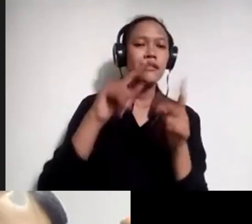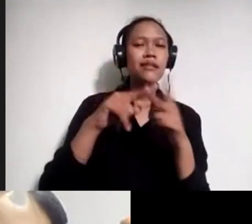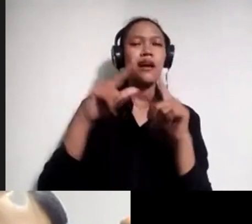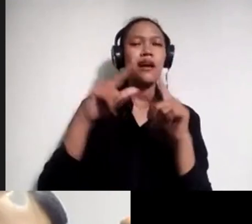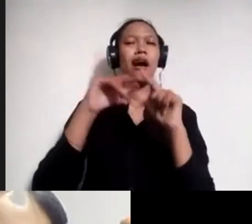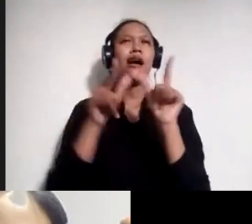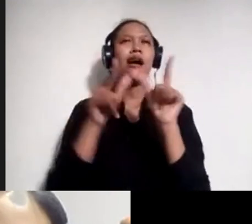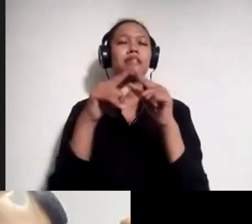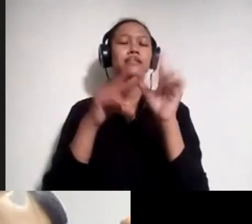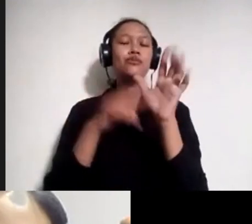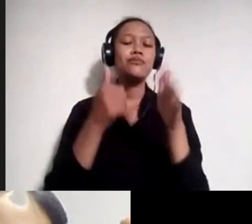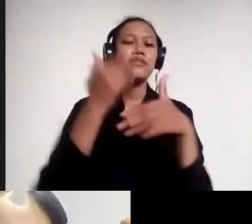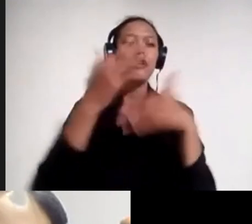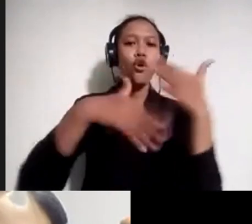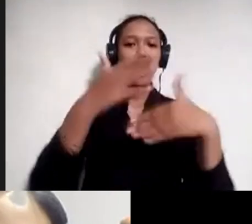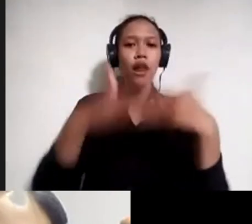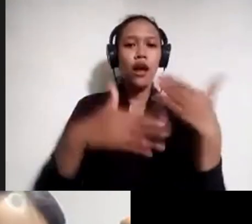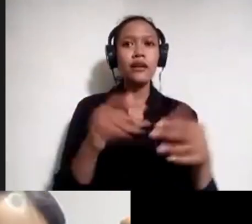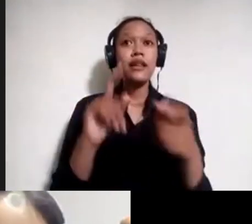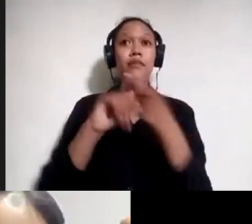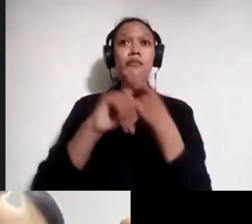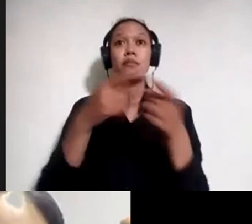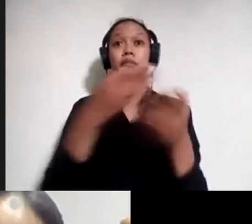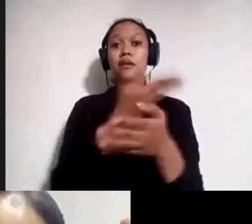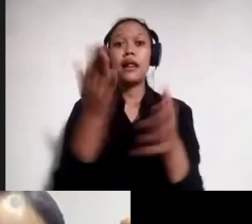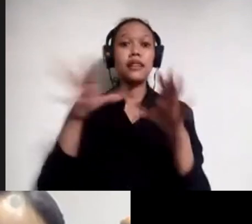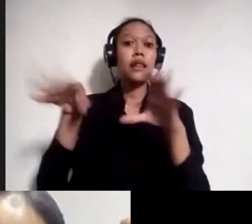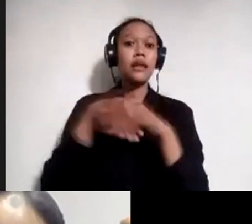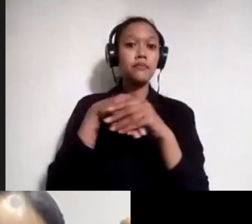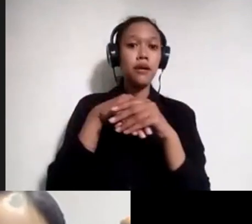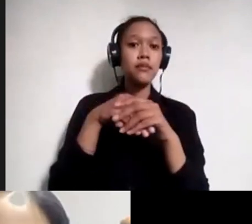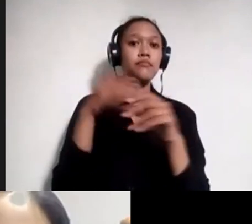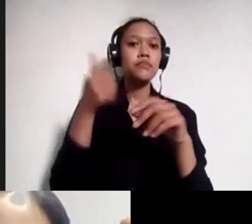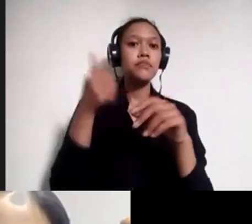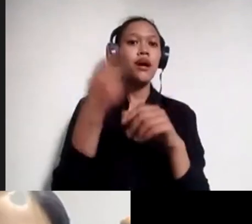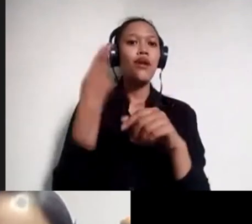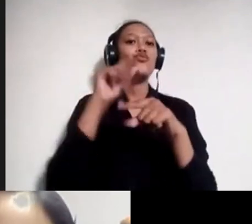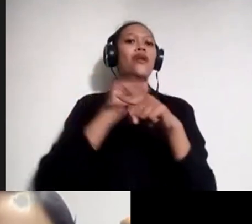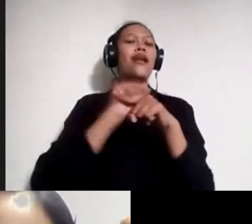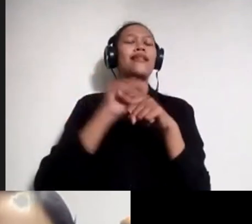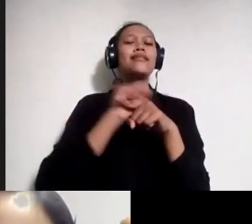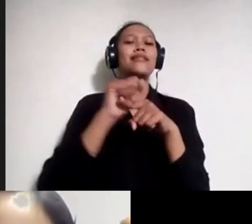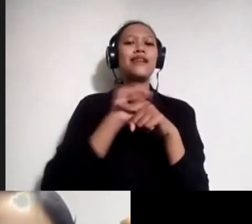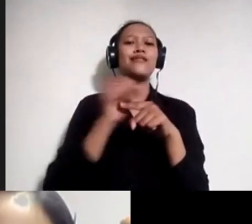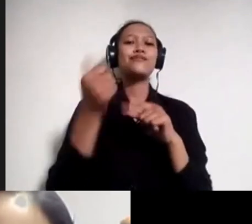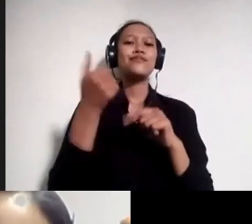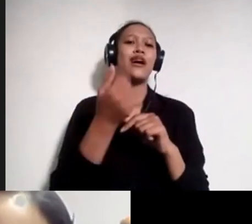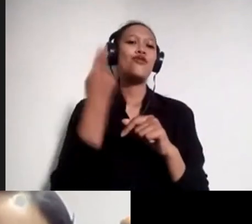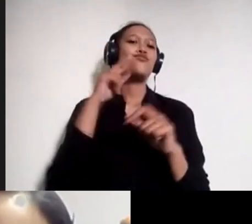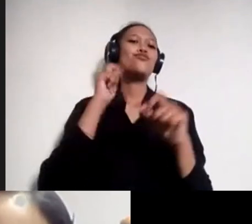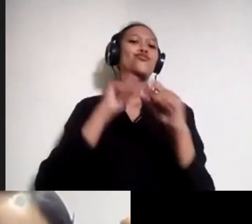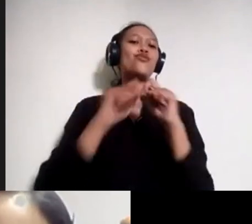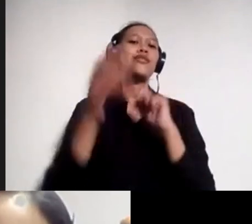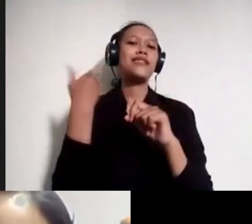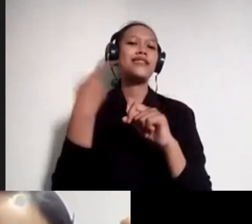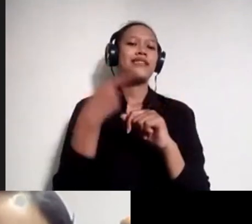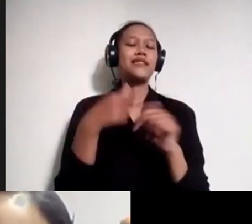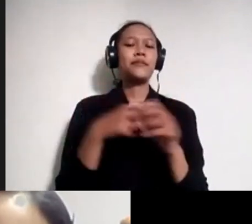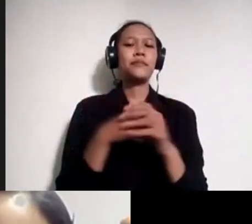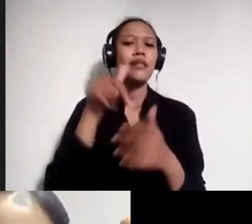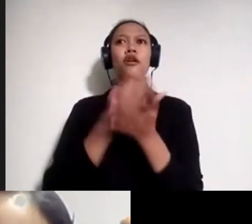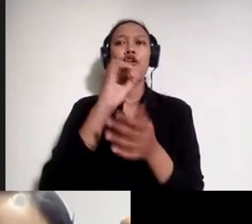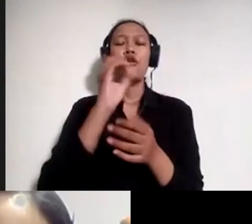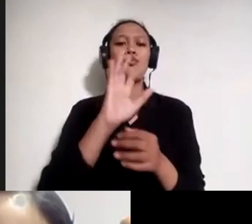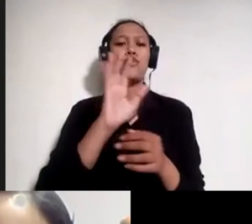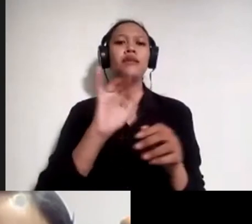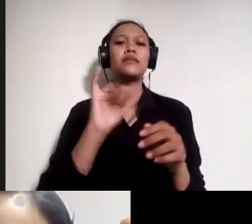Jadi dari situ nanti teman-teman kontributor juga bisa sebagai latihan gitu, untuk membuat itu. Jadi nggak dari nol gitu